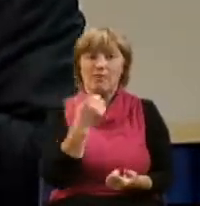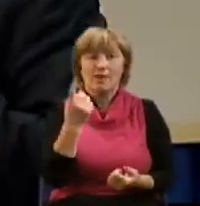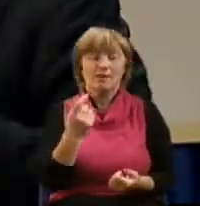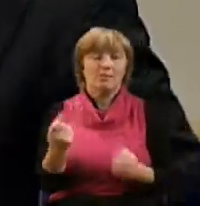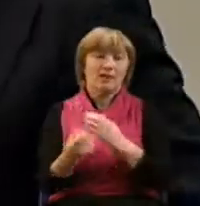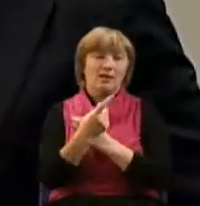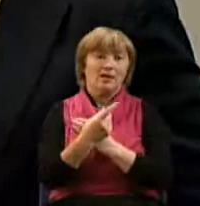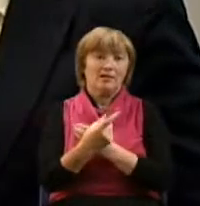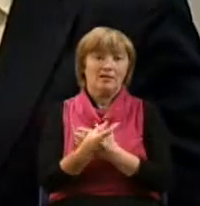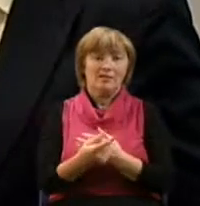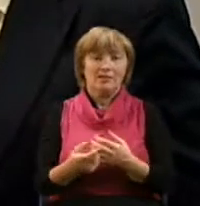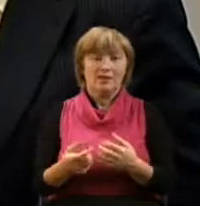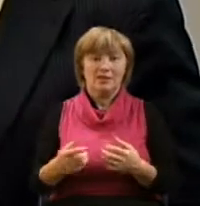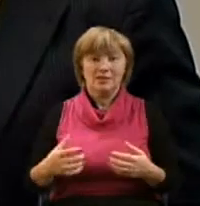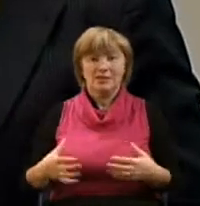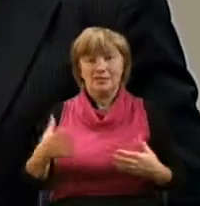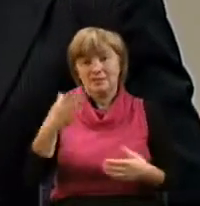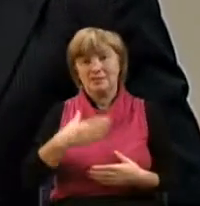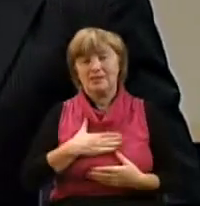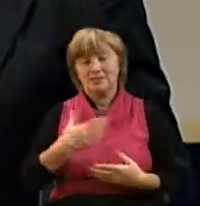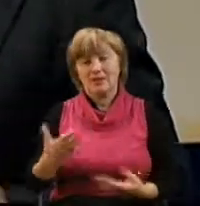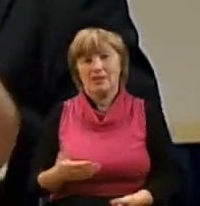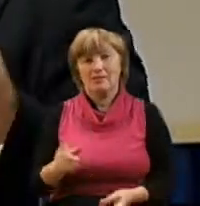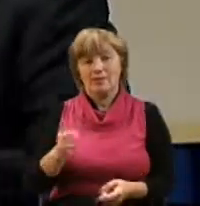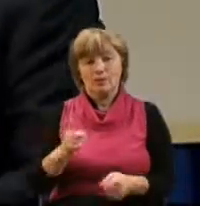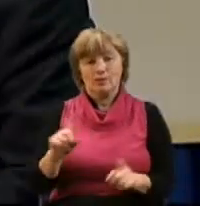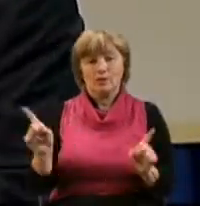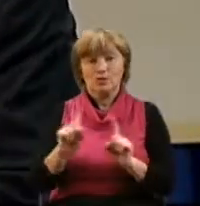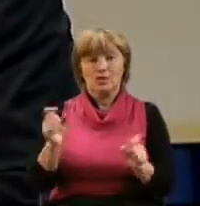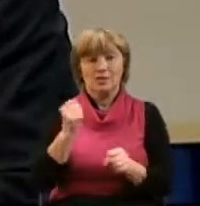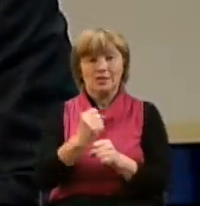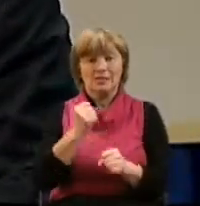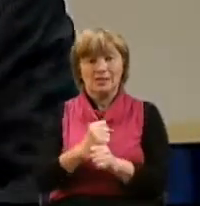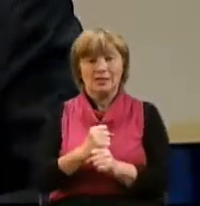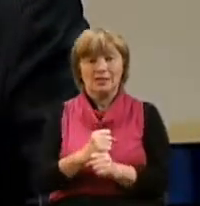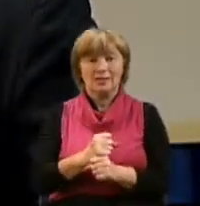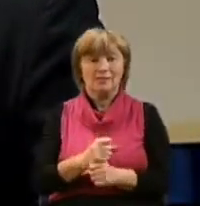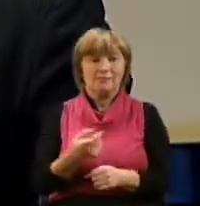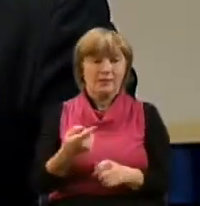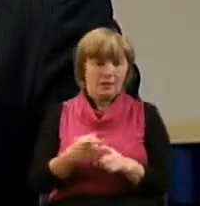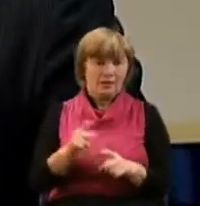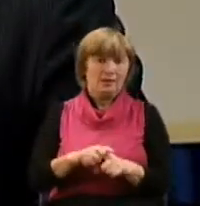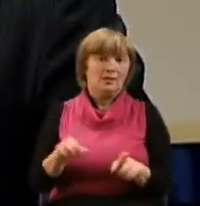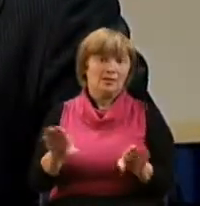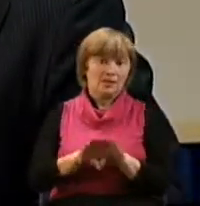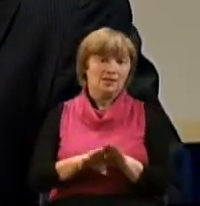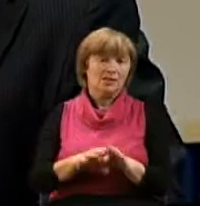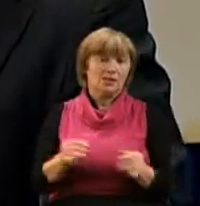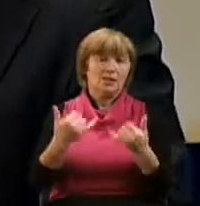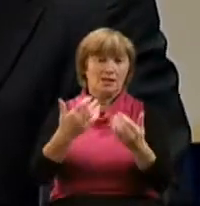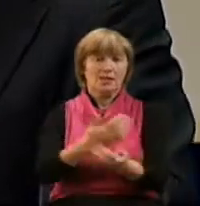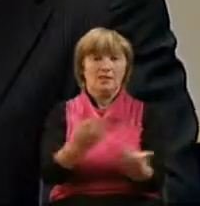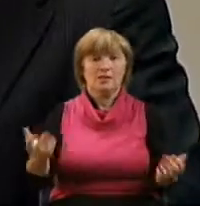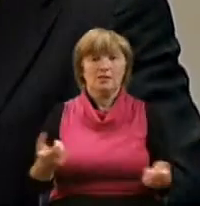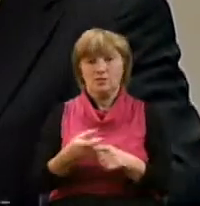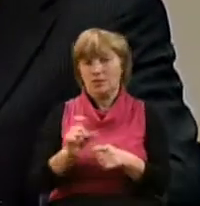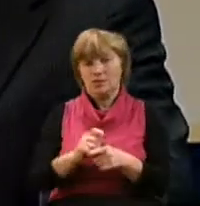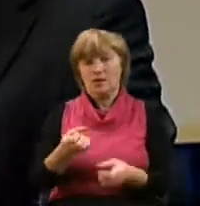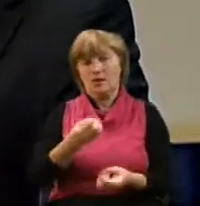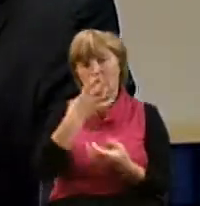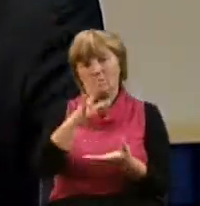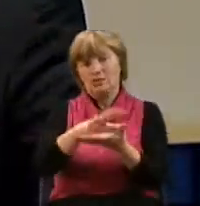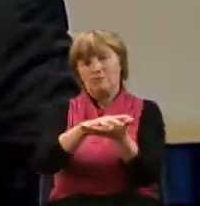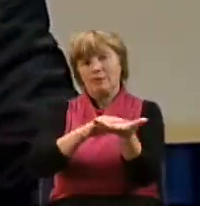проявлял инициативу для того, чтобы что-то делать. И это является также для нас очень хорошим